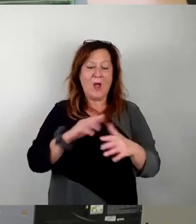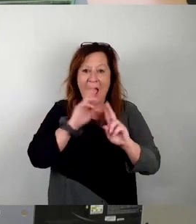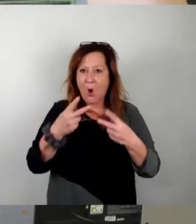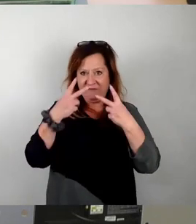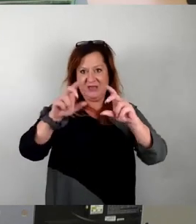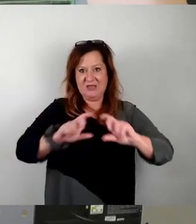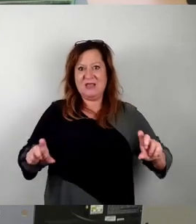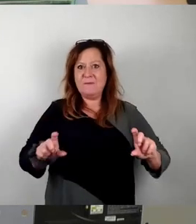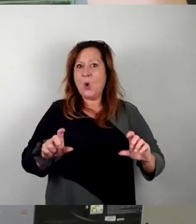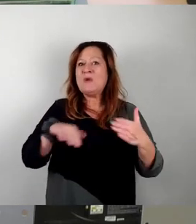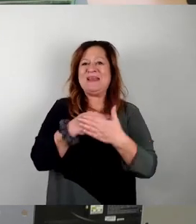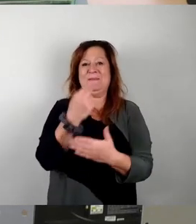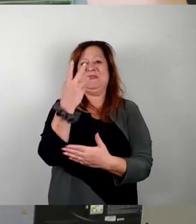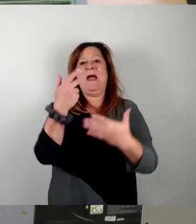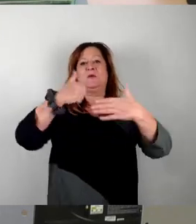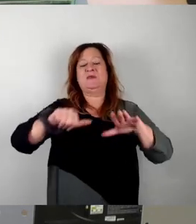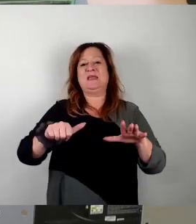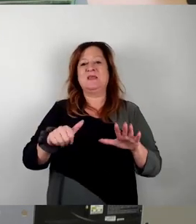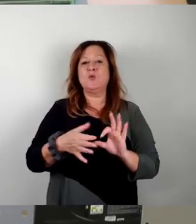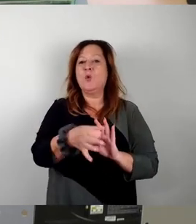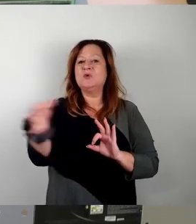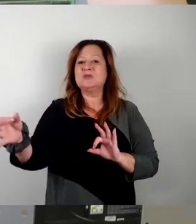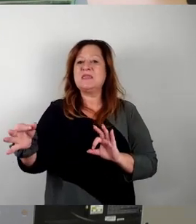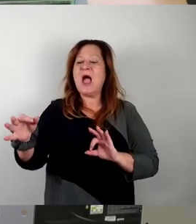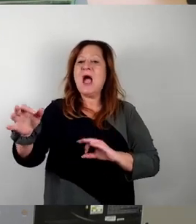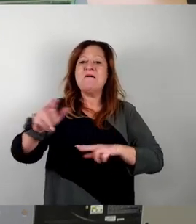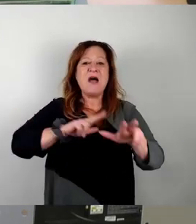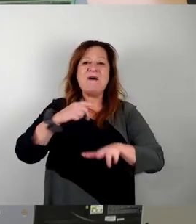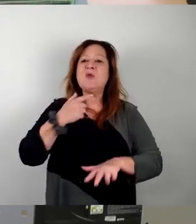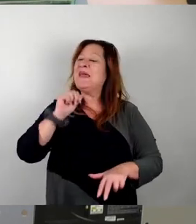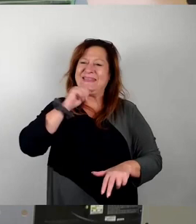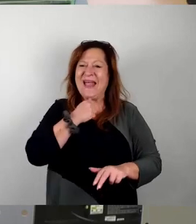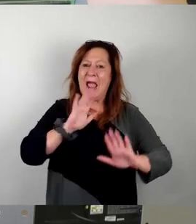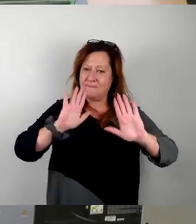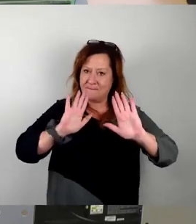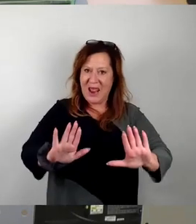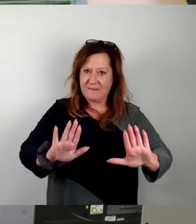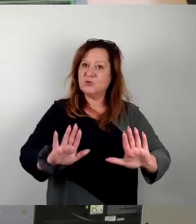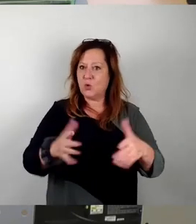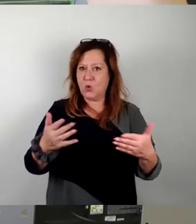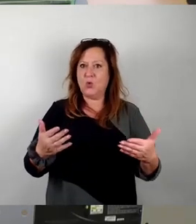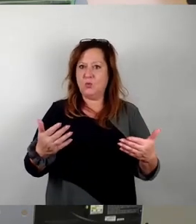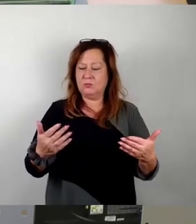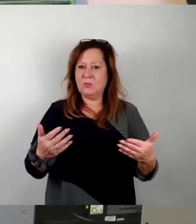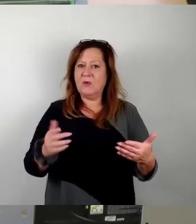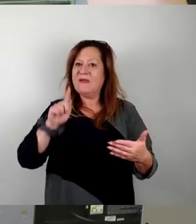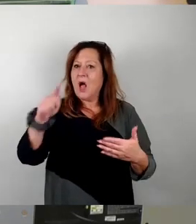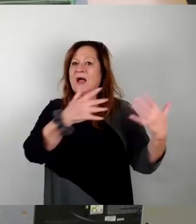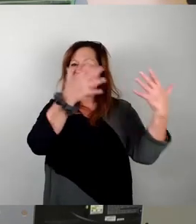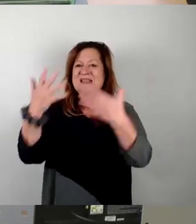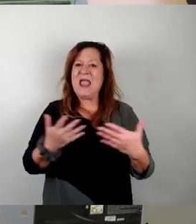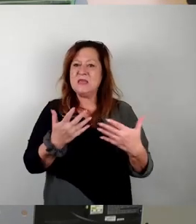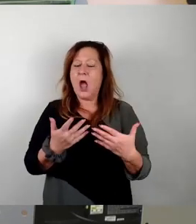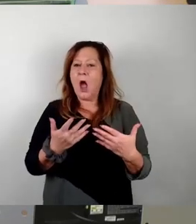Und es gibt 62 Grundstücke, wo die Verwaltung sagt, nein, die belassen wir in diesem Zustand. Und dort sehen wir die Notwendigkeit, dort gibt es zehn Jahre Bestand, die